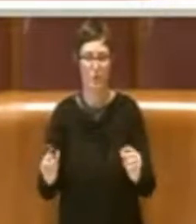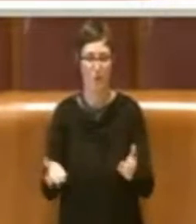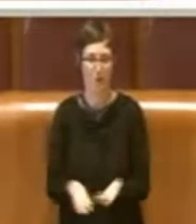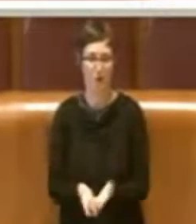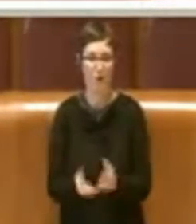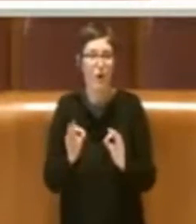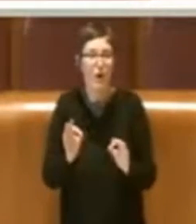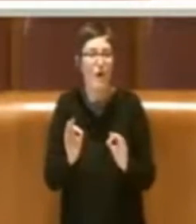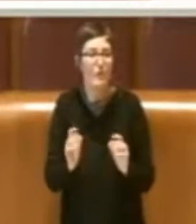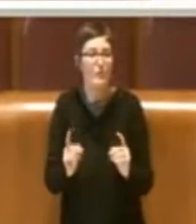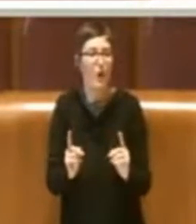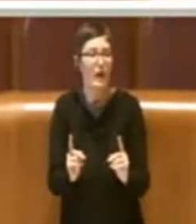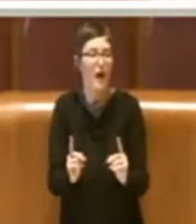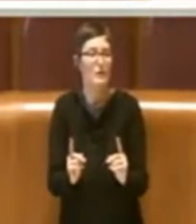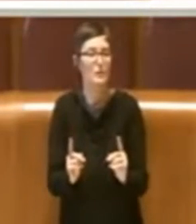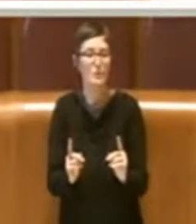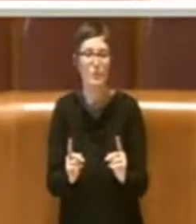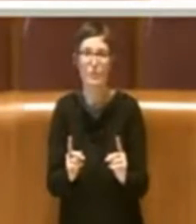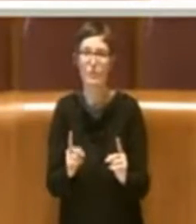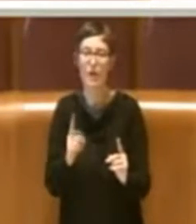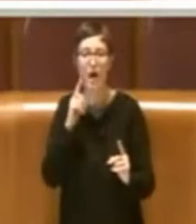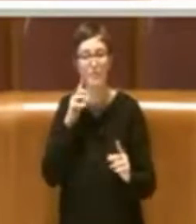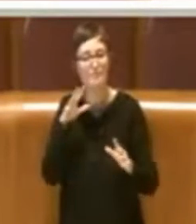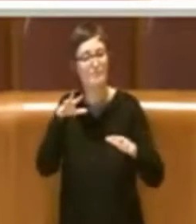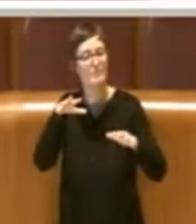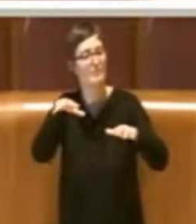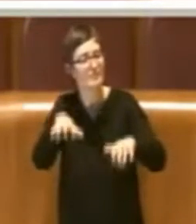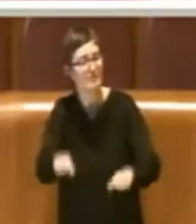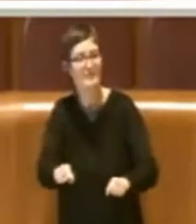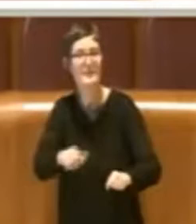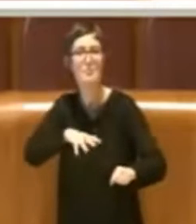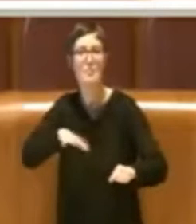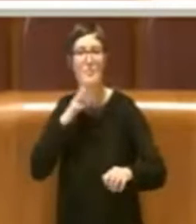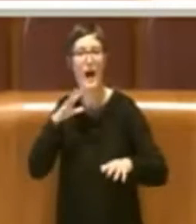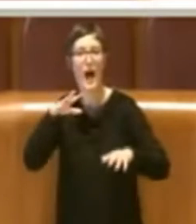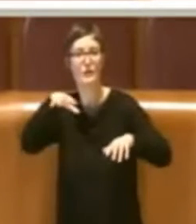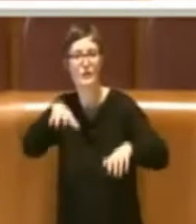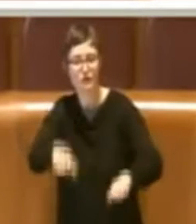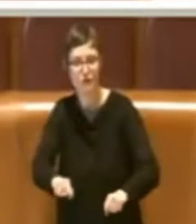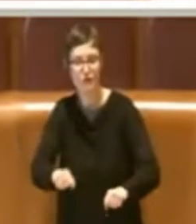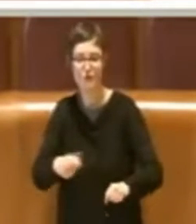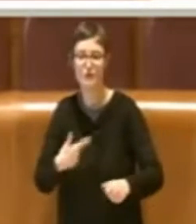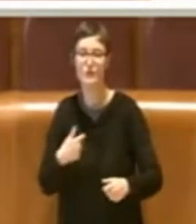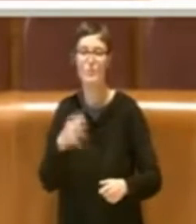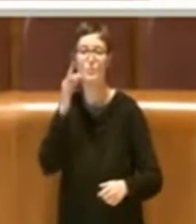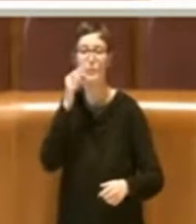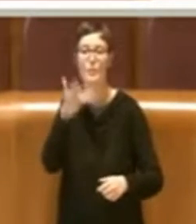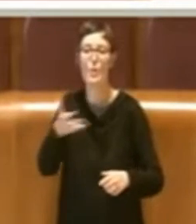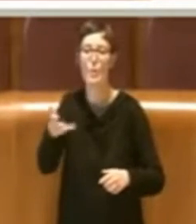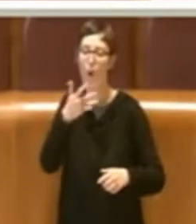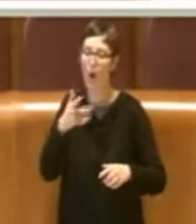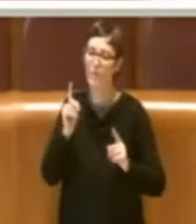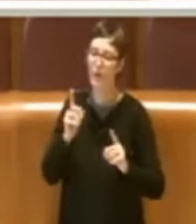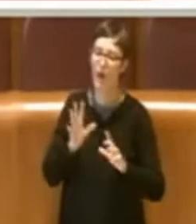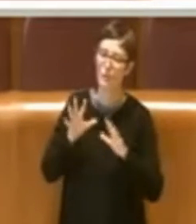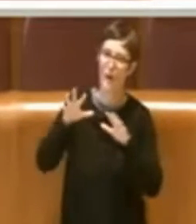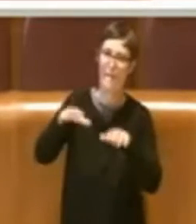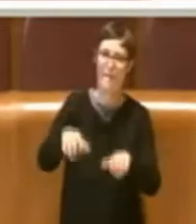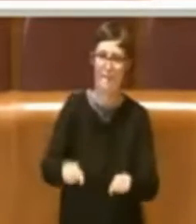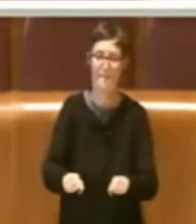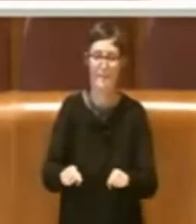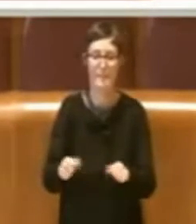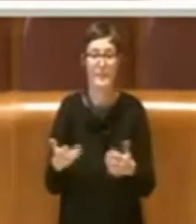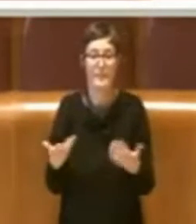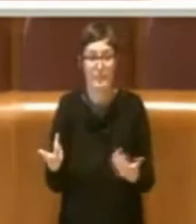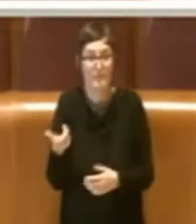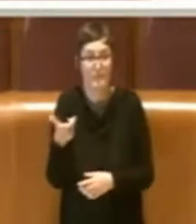natura riprende in questi casi i suoi spazi sull'uomo ed è per questo che noi siamo andati a chiedere che